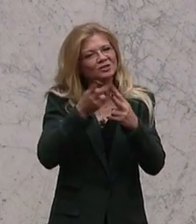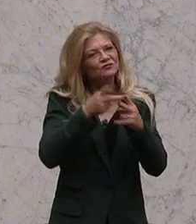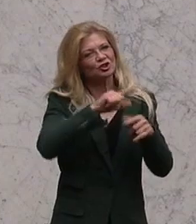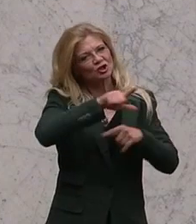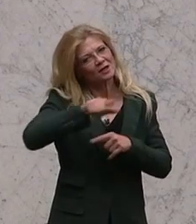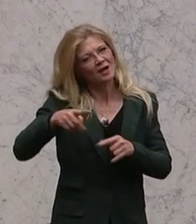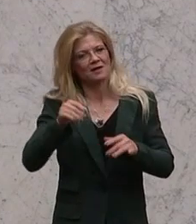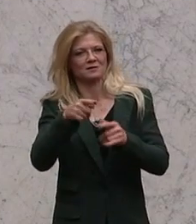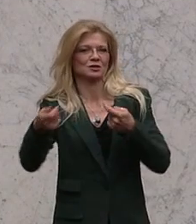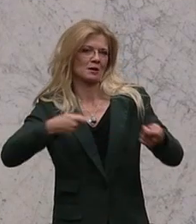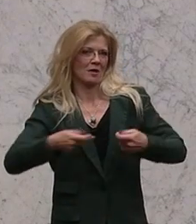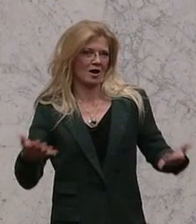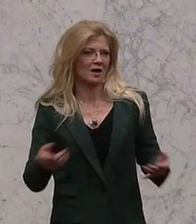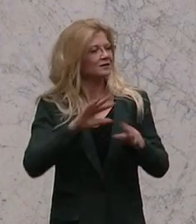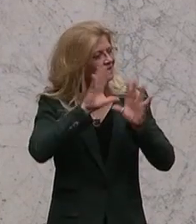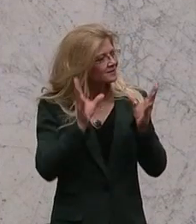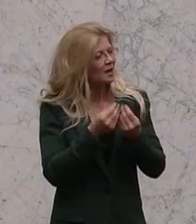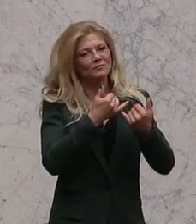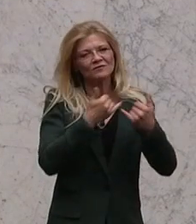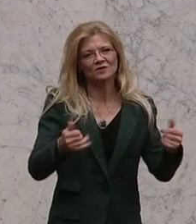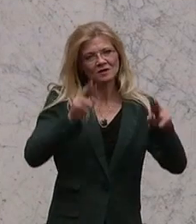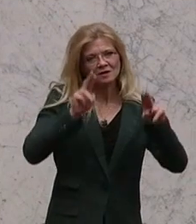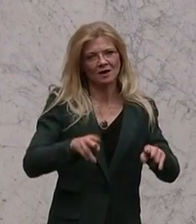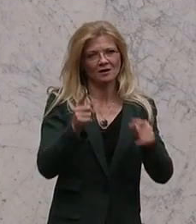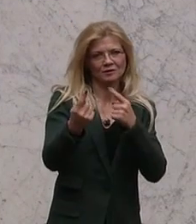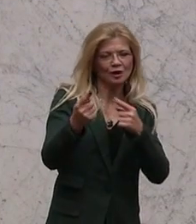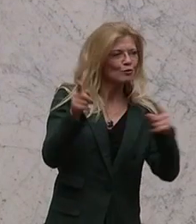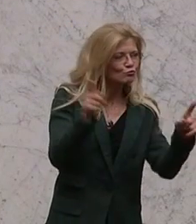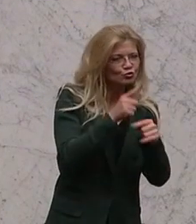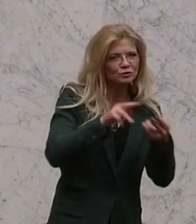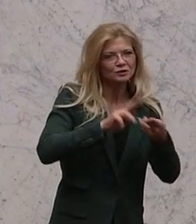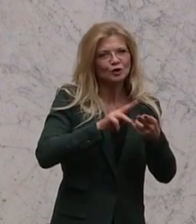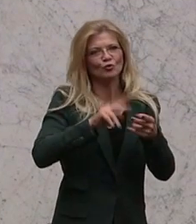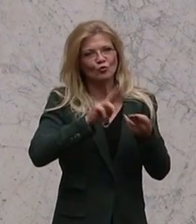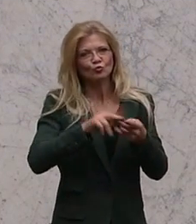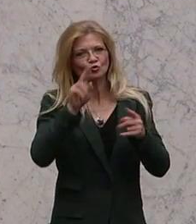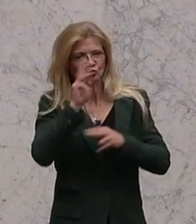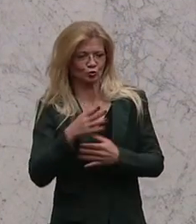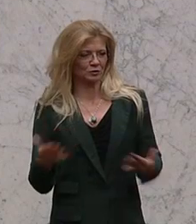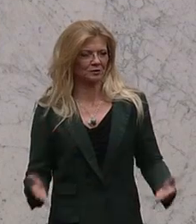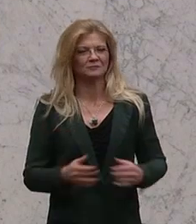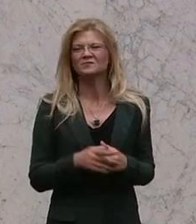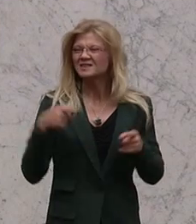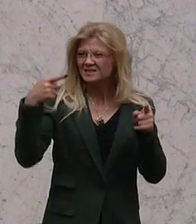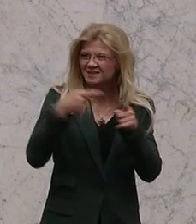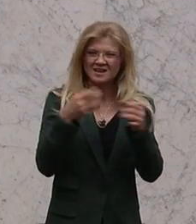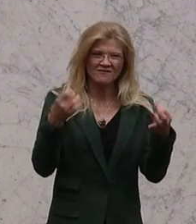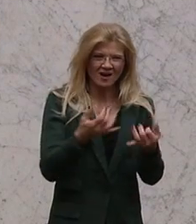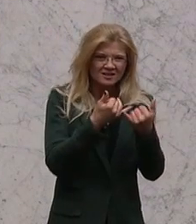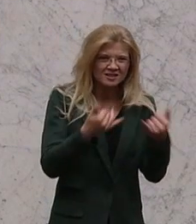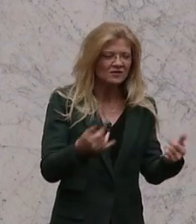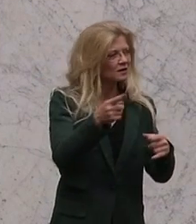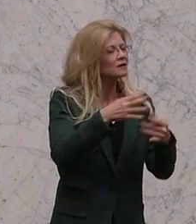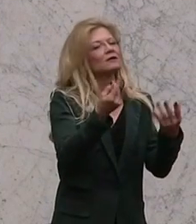Gesetzes, dieser EU-Richtlinie, ist die Transparenz innerhalb der Verwertungsgesellschaften. Dies erfolgt durch eine